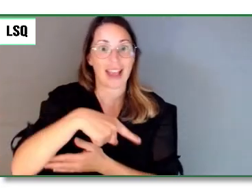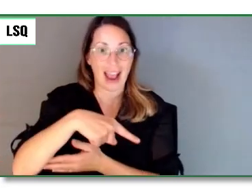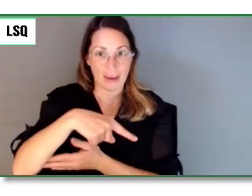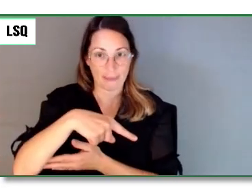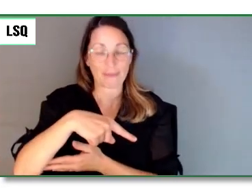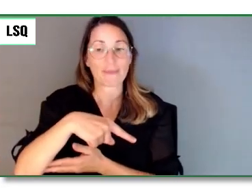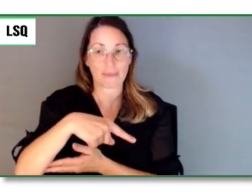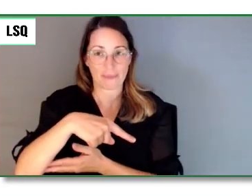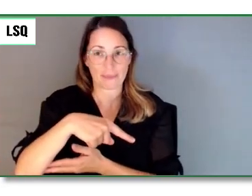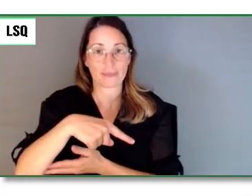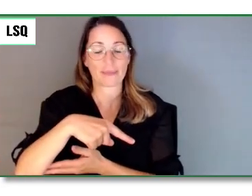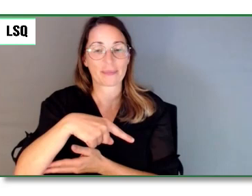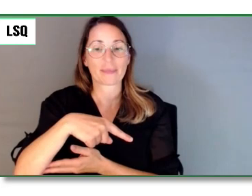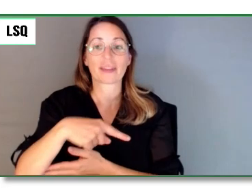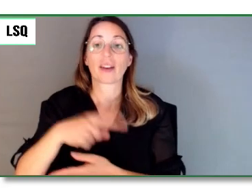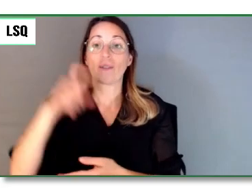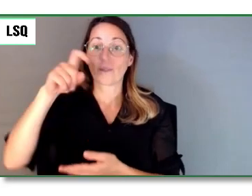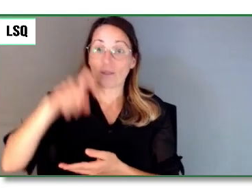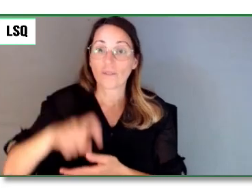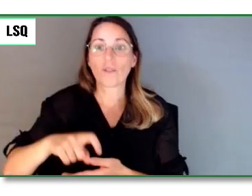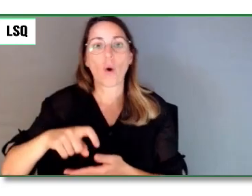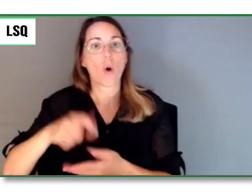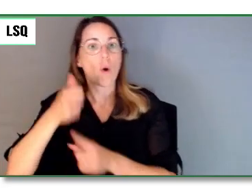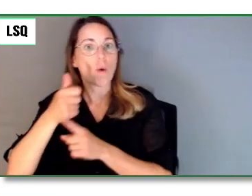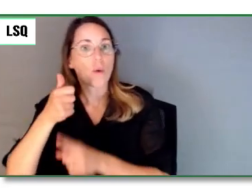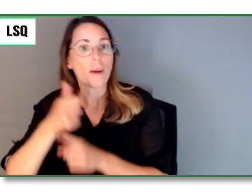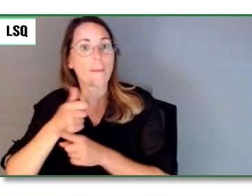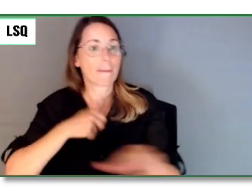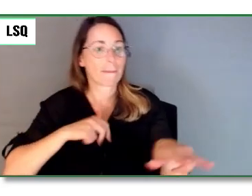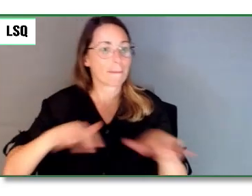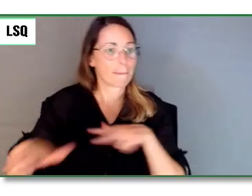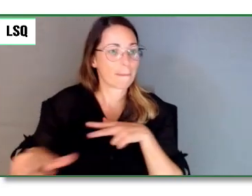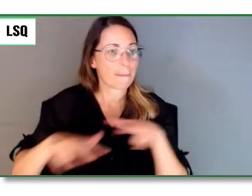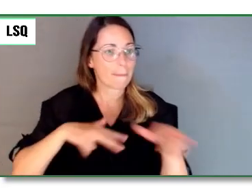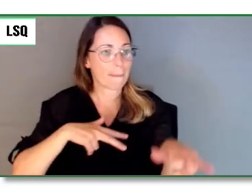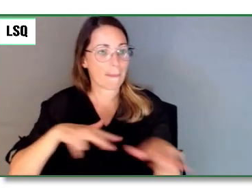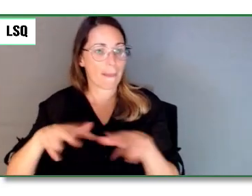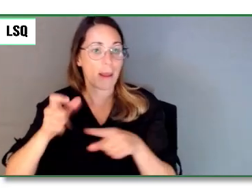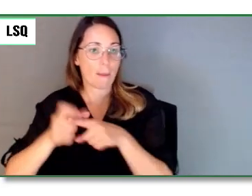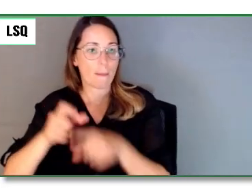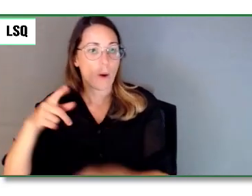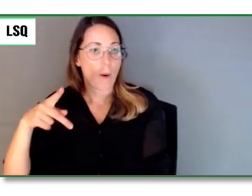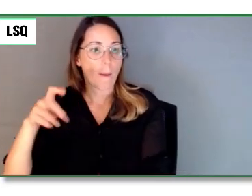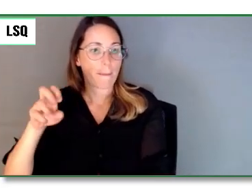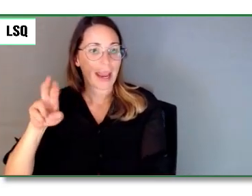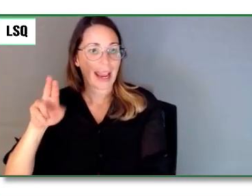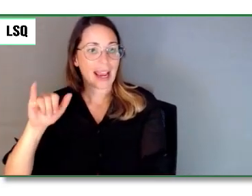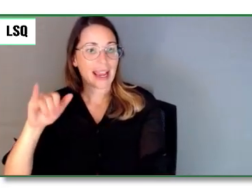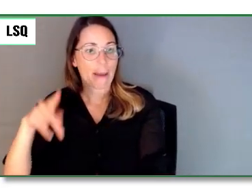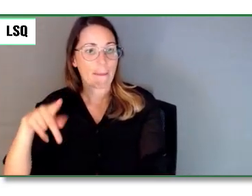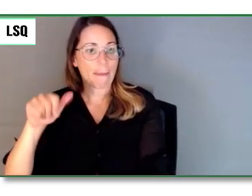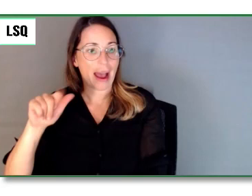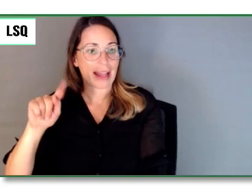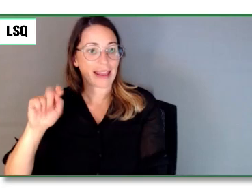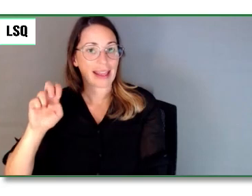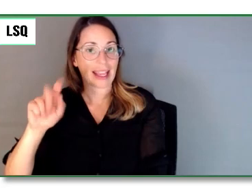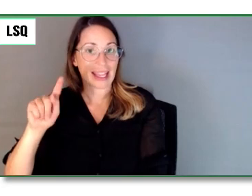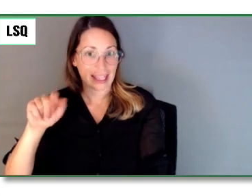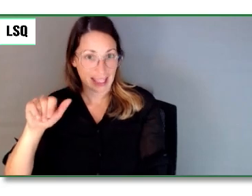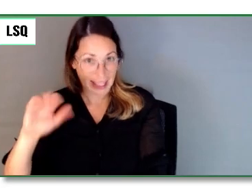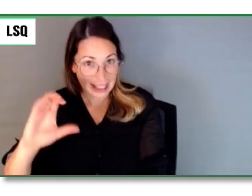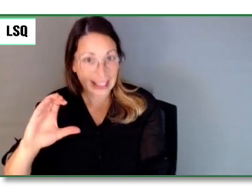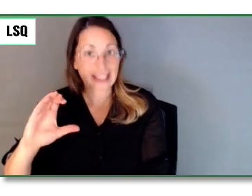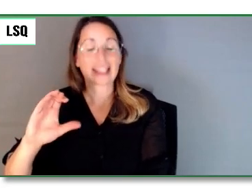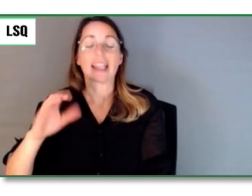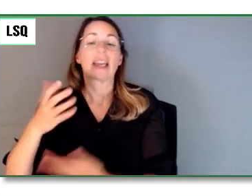-à-dire des promenades où, par exemple, on a lu les philosophes de la marche,